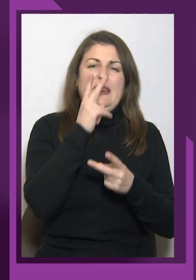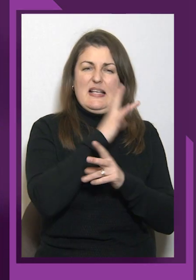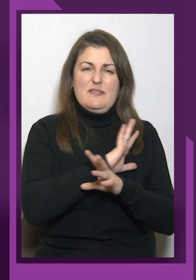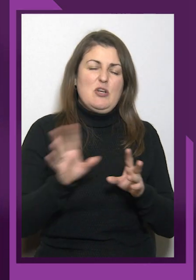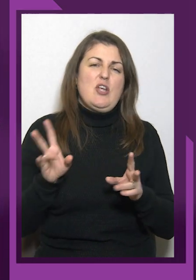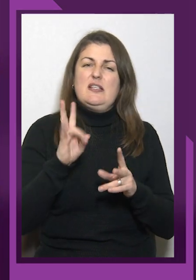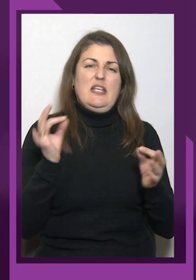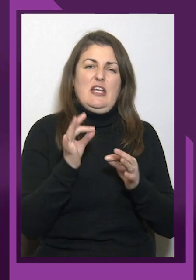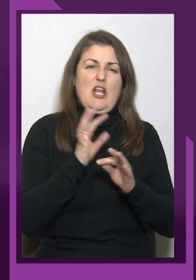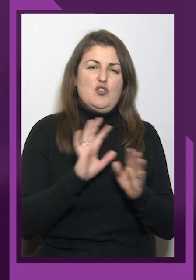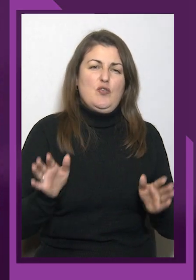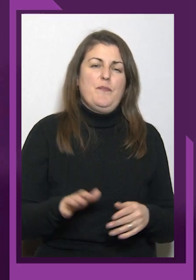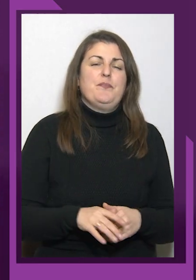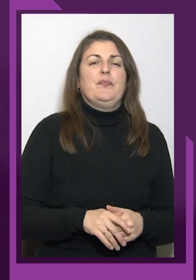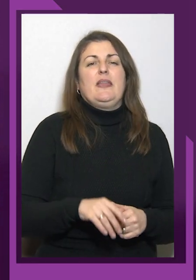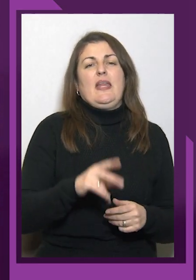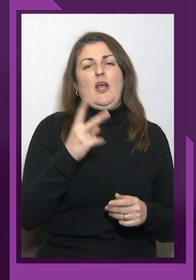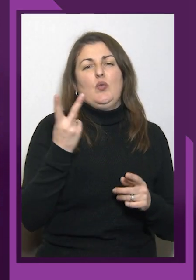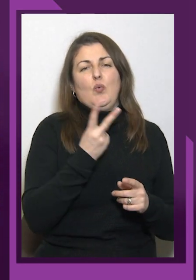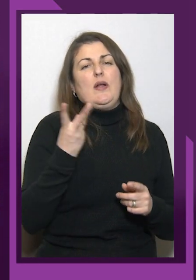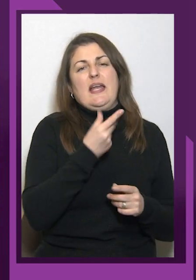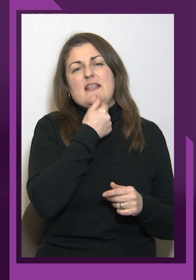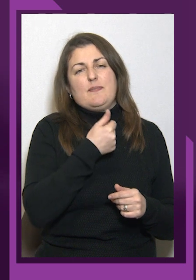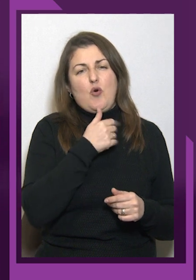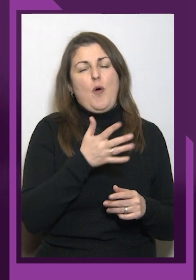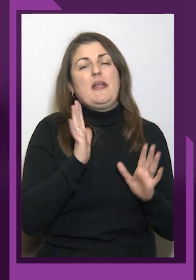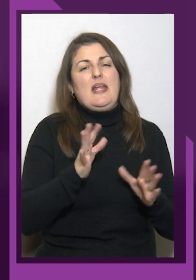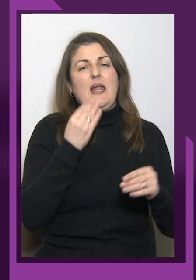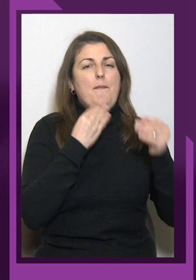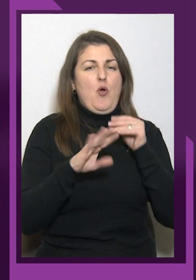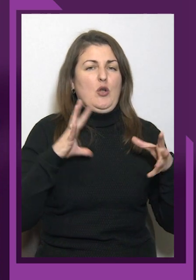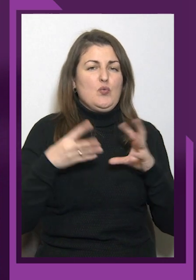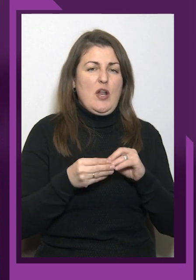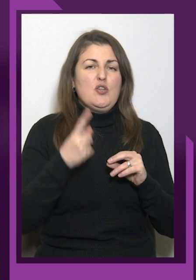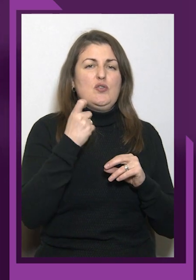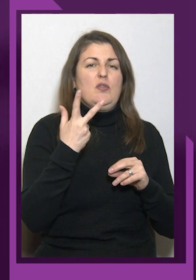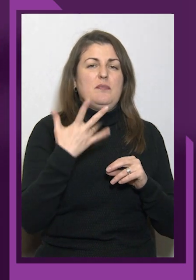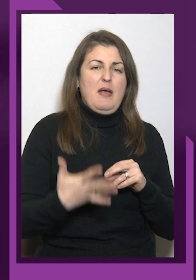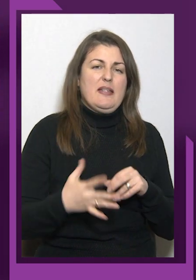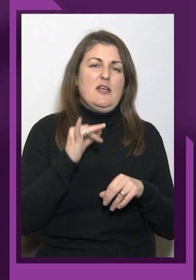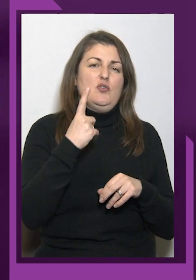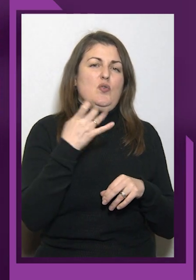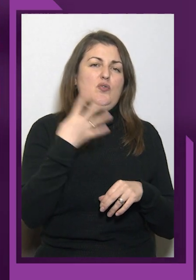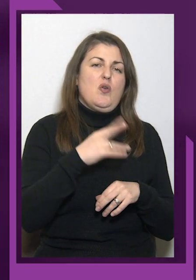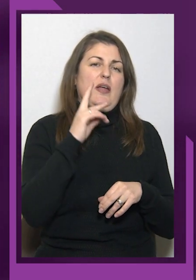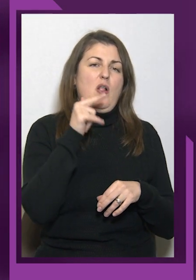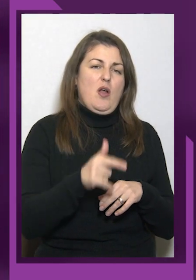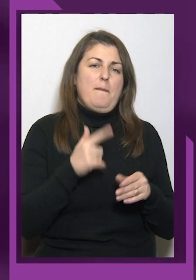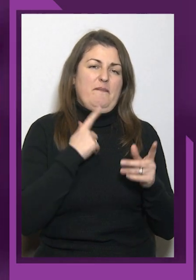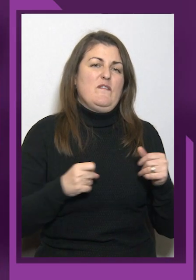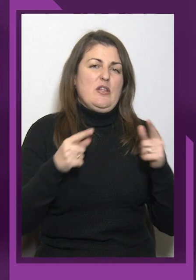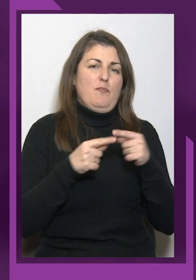тільки поліпшили результат. 135 і 140 кг відповідно. І як би не було складно, ми продовжуємо